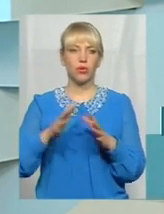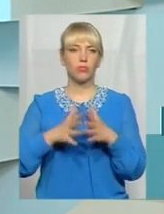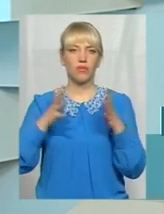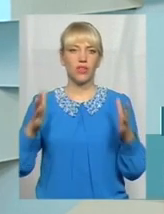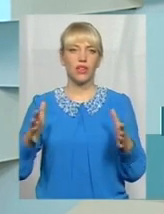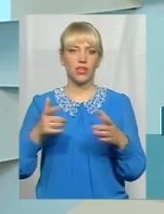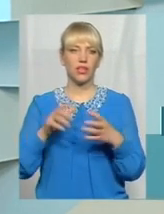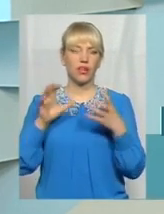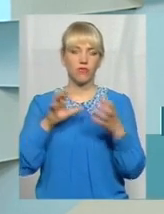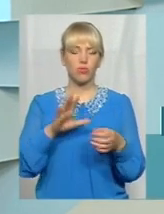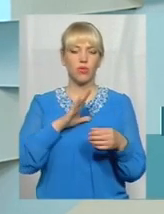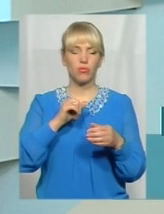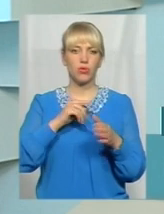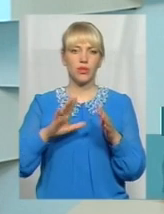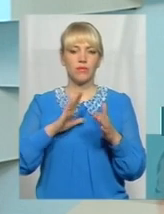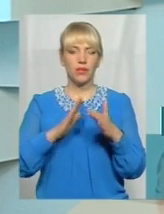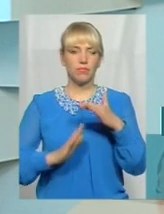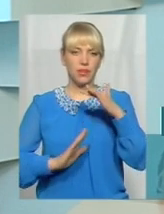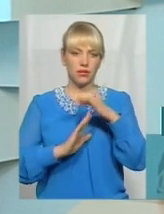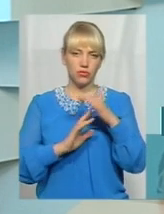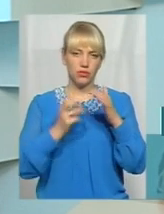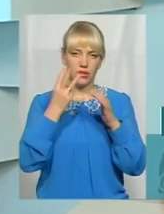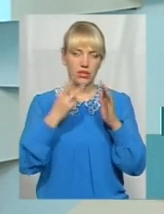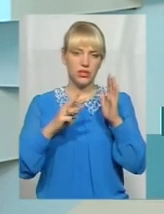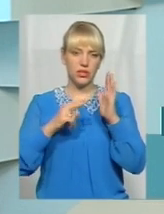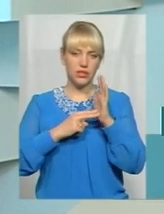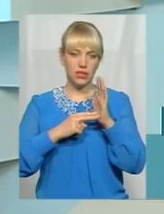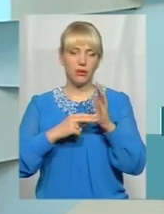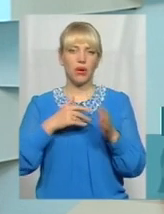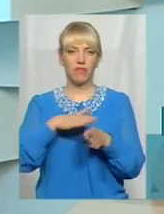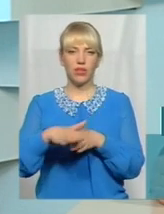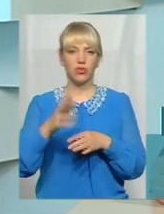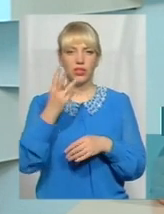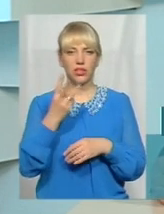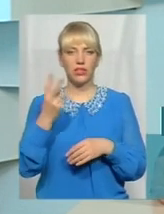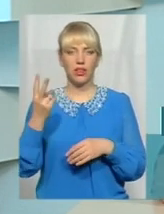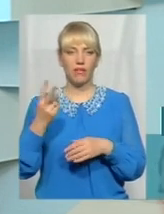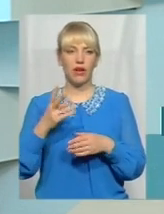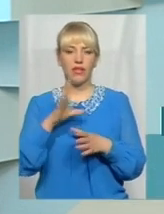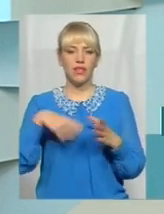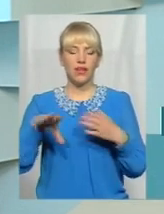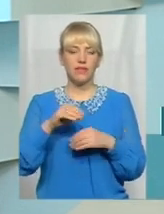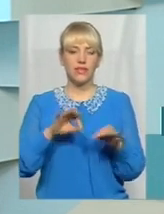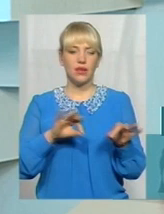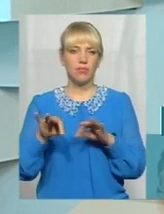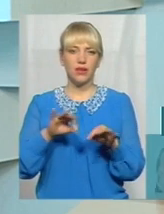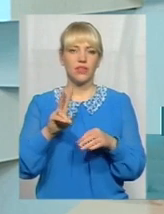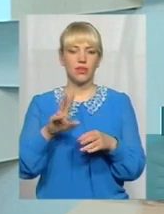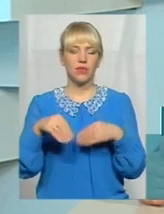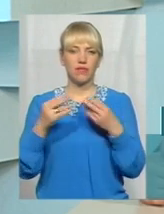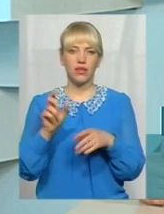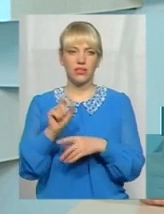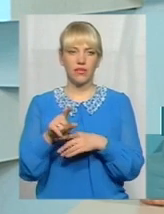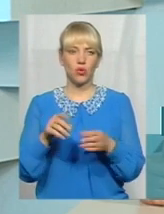Ми ставили собі планку 37 великогабаритних автобусів, виконали 32, тому що не всі перевізники, перед якими ми ставили завдання